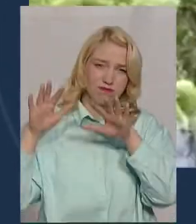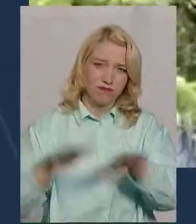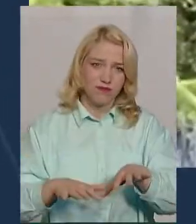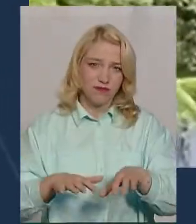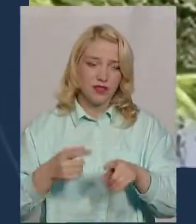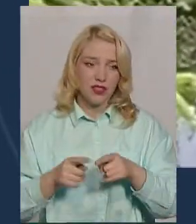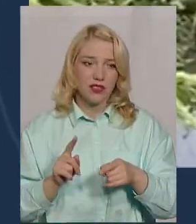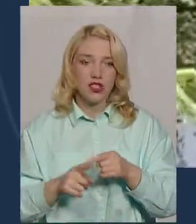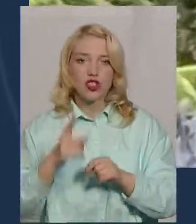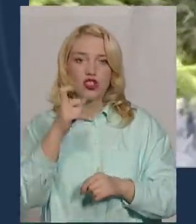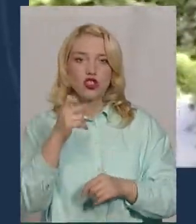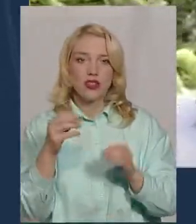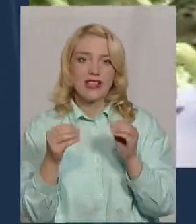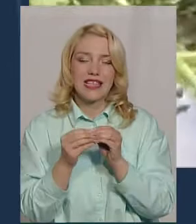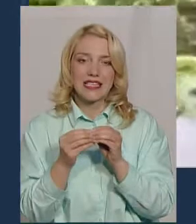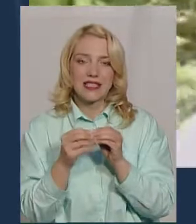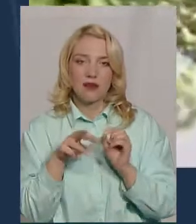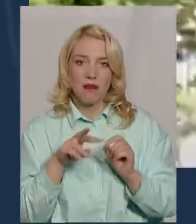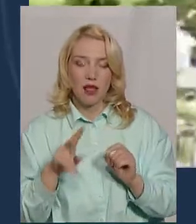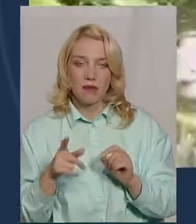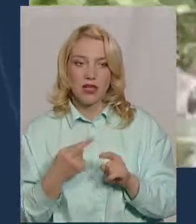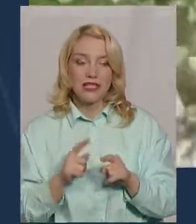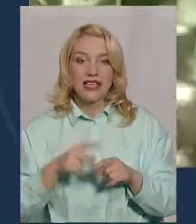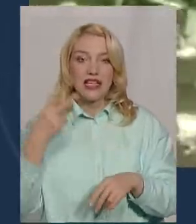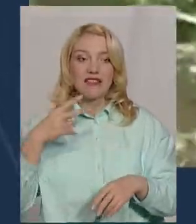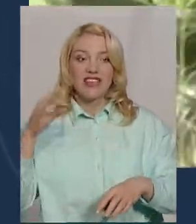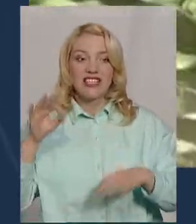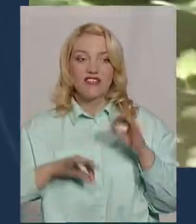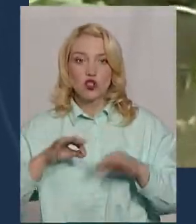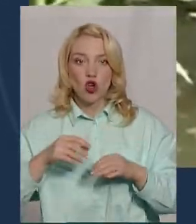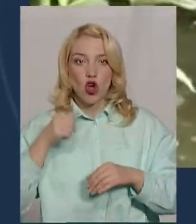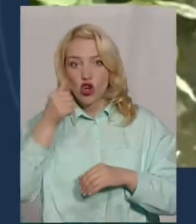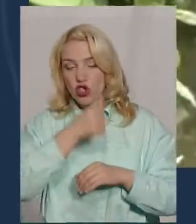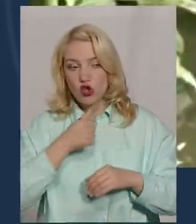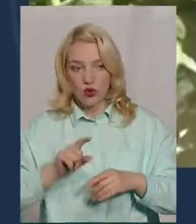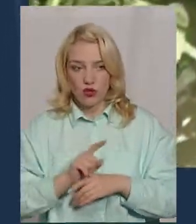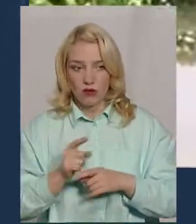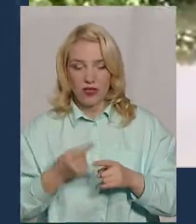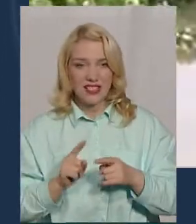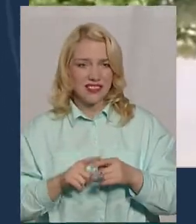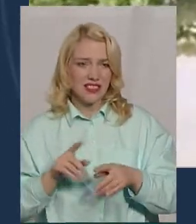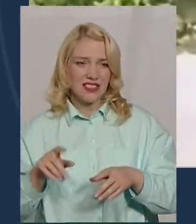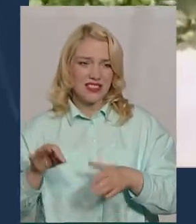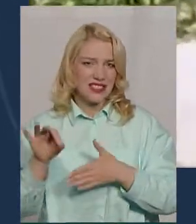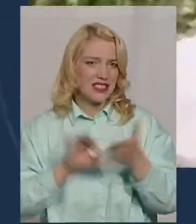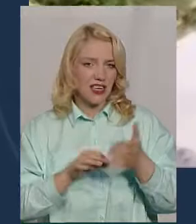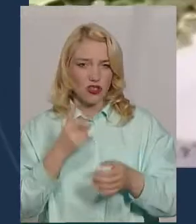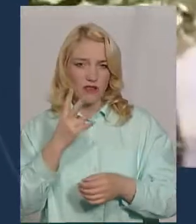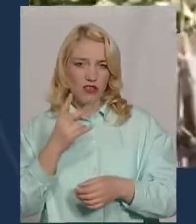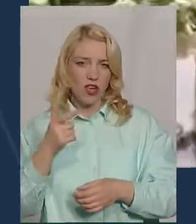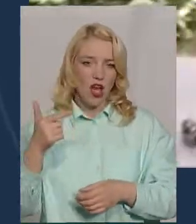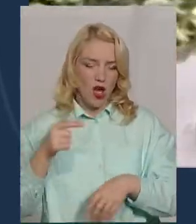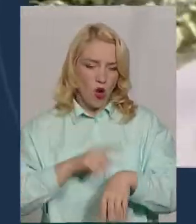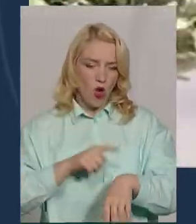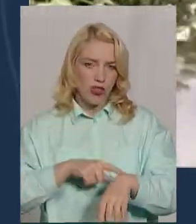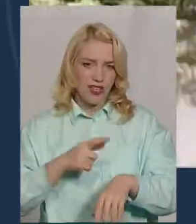Ходорівцях 110 міліметрів. Тобто це 20% річної норми, і це одночасно, буквально за дві години. Тому це не могло не